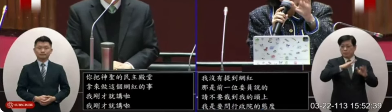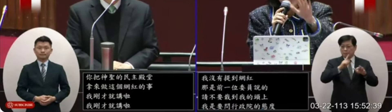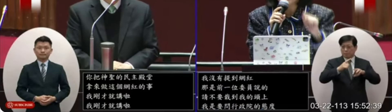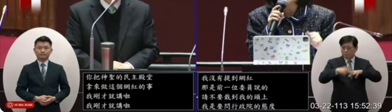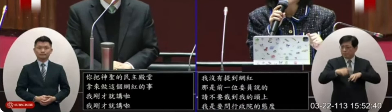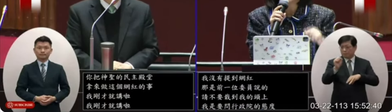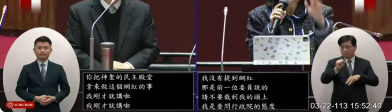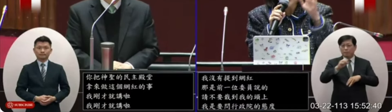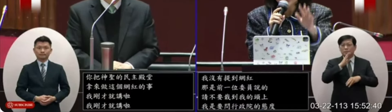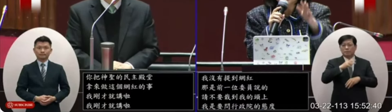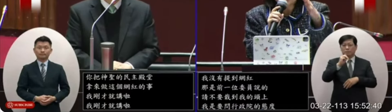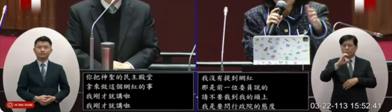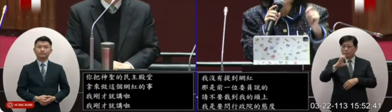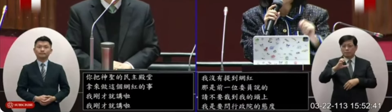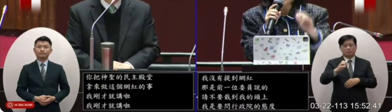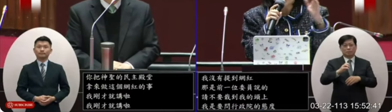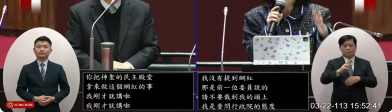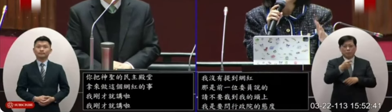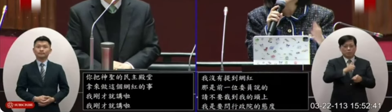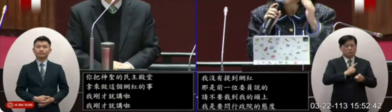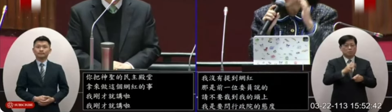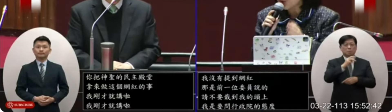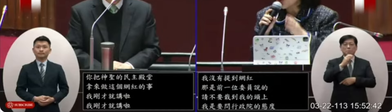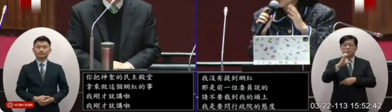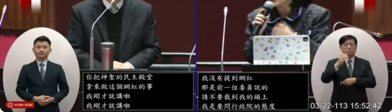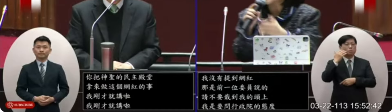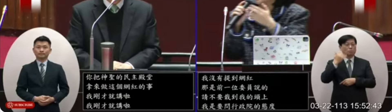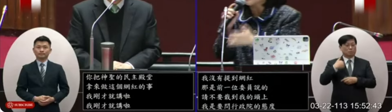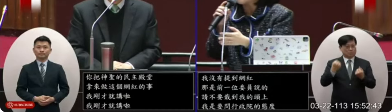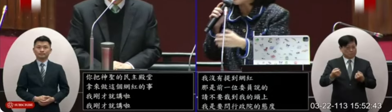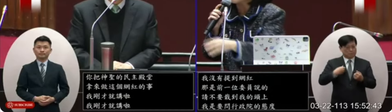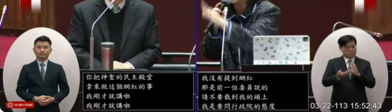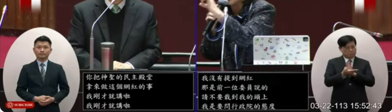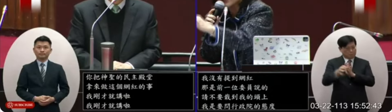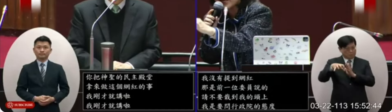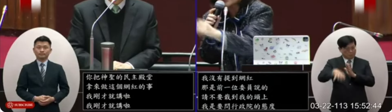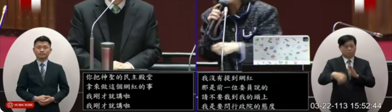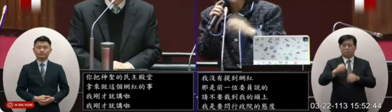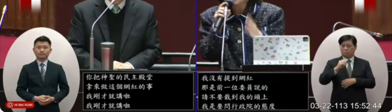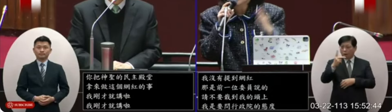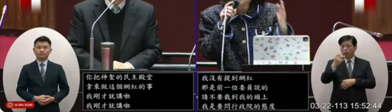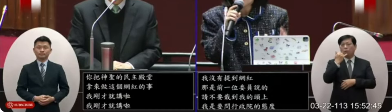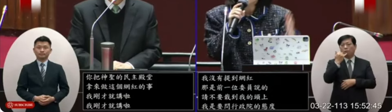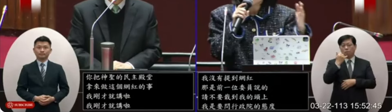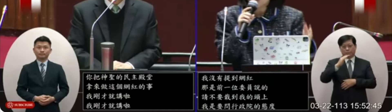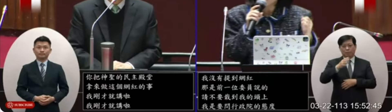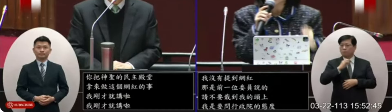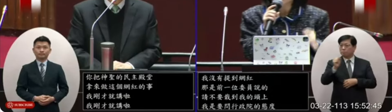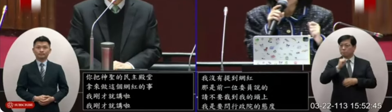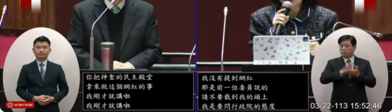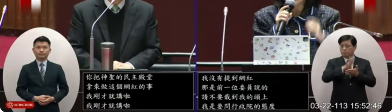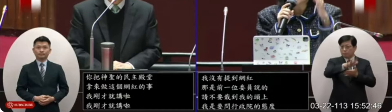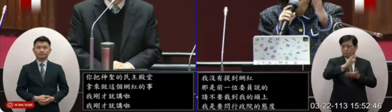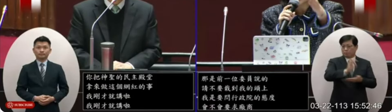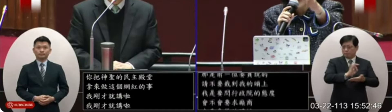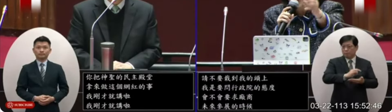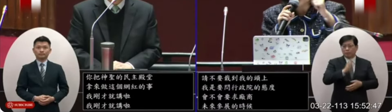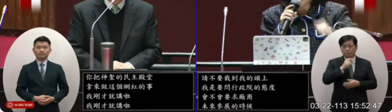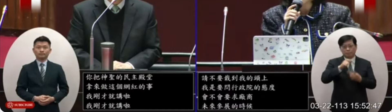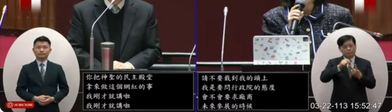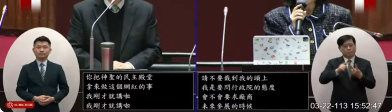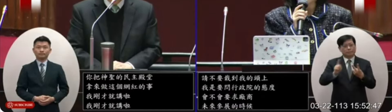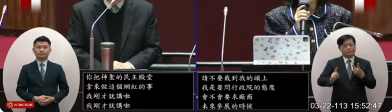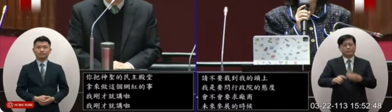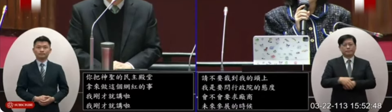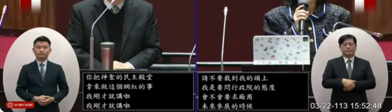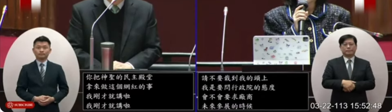上面也不可以是MIC還是您認為MIC如果是在展覽當中OK只是你不能做後續的生產請